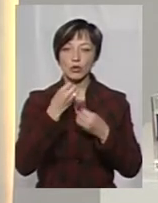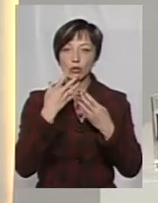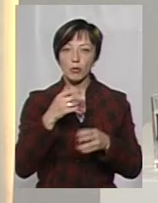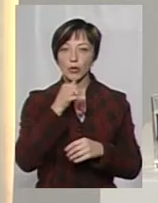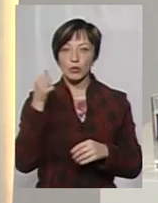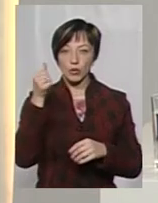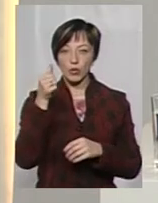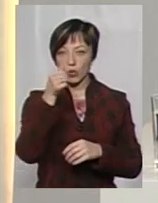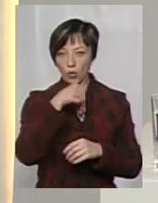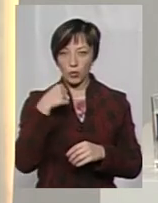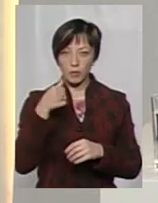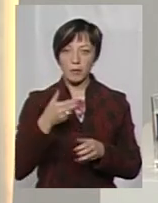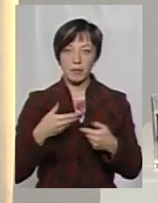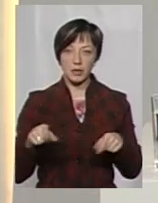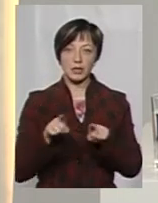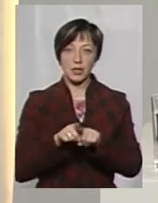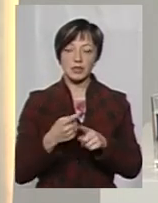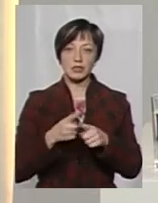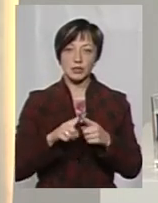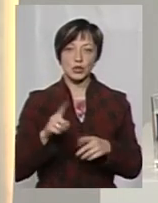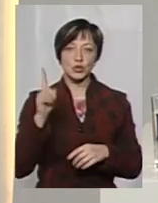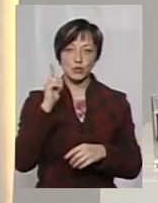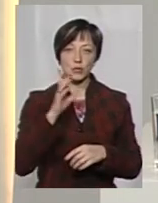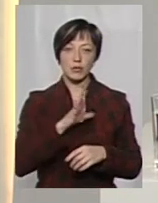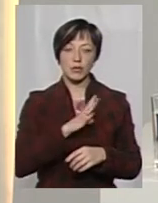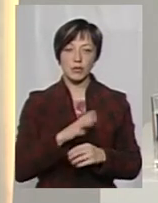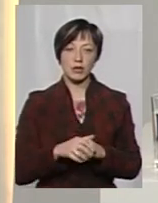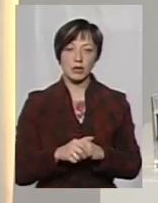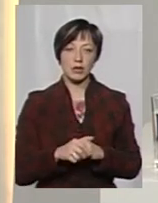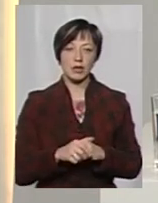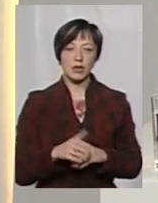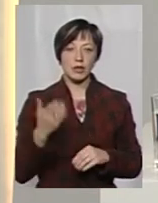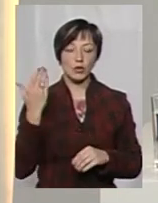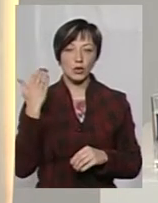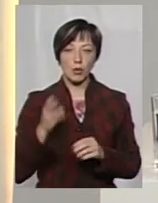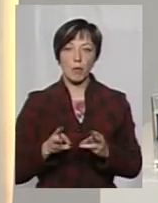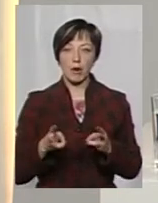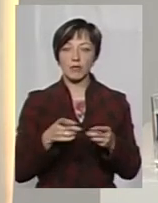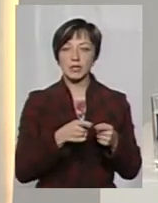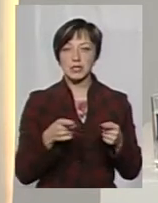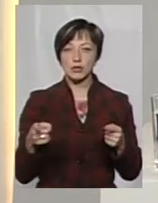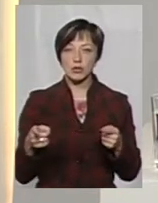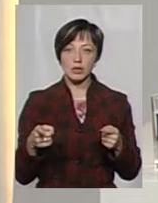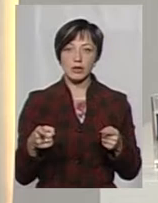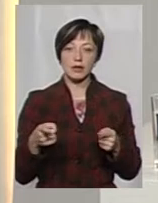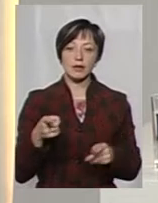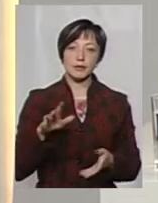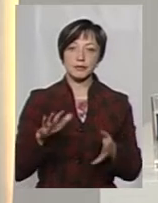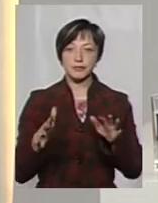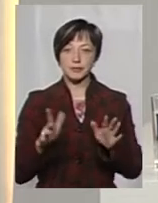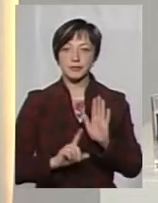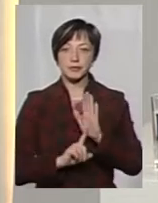хоча минулого року ми теж ці запевнення чули, і тоді опальний сезон з горем пополам